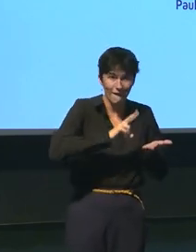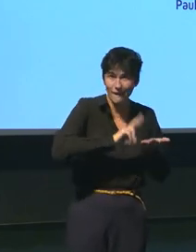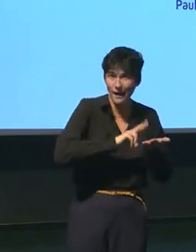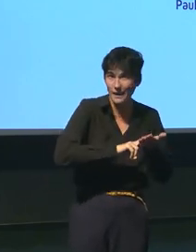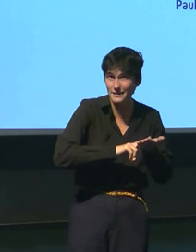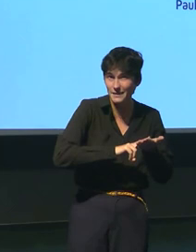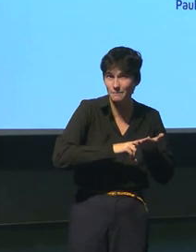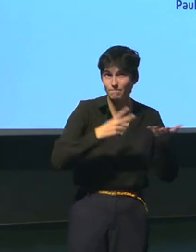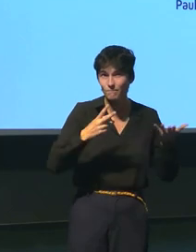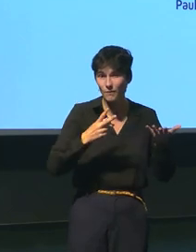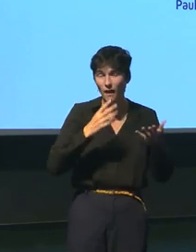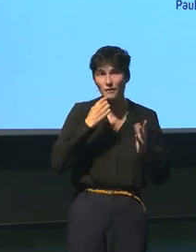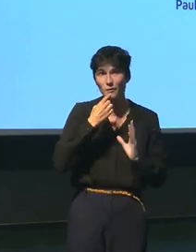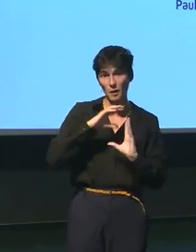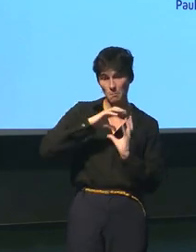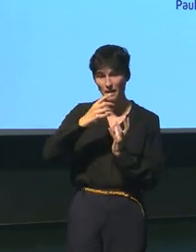d'aller sur Marx par exemple